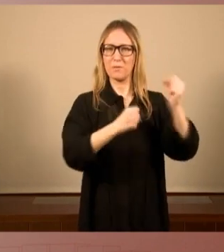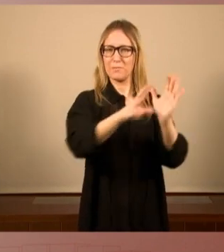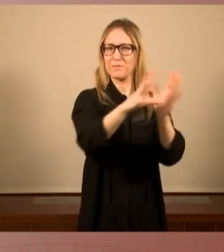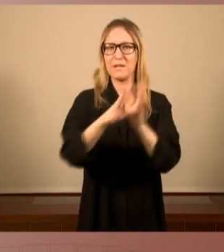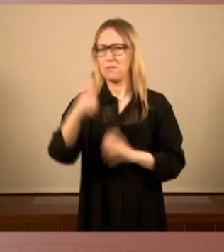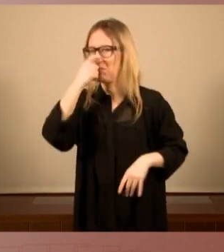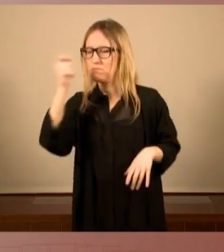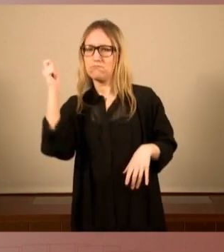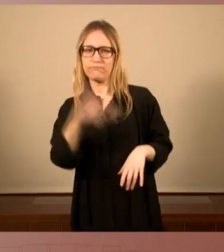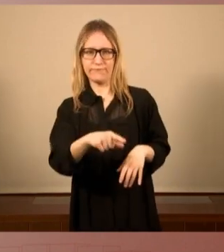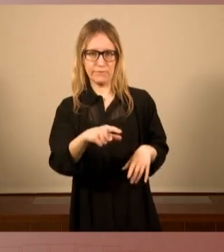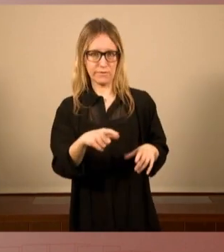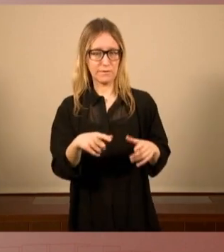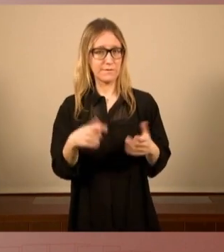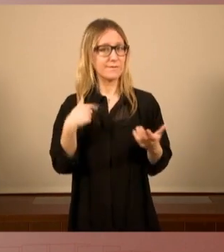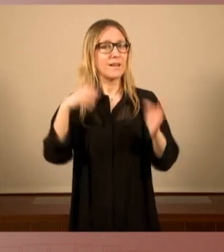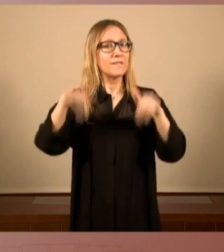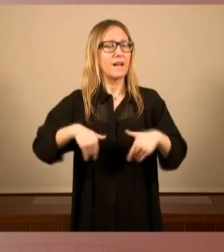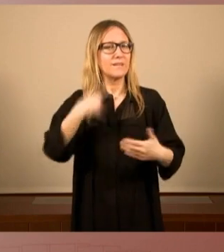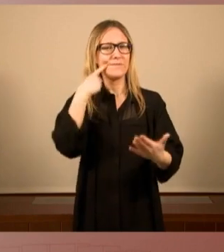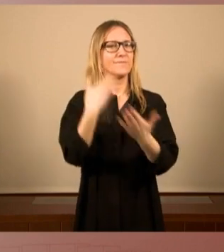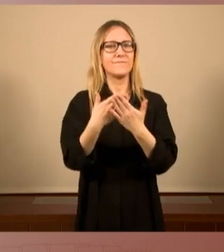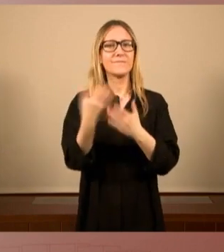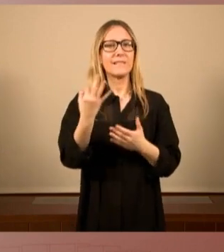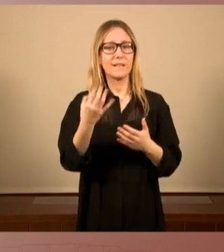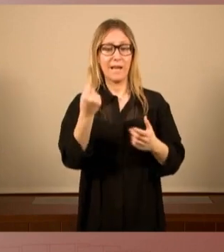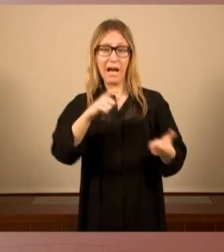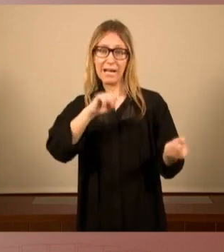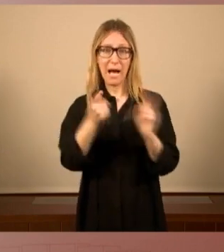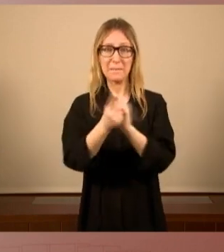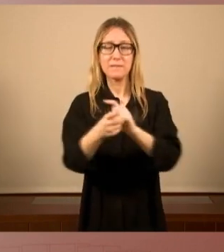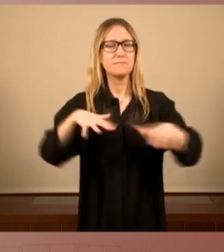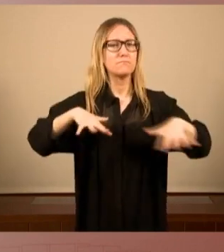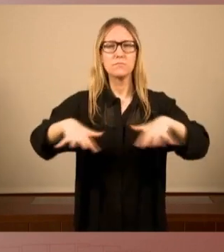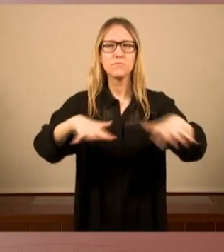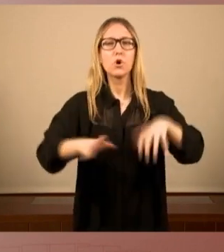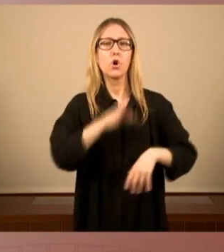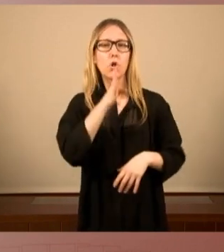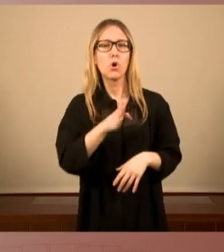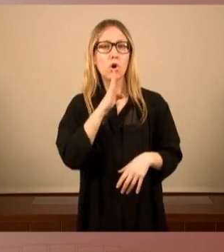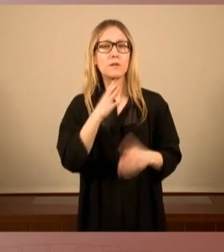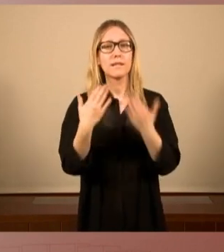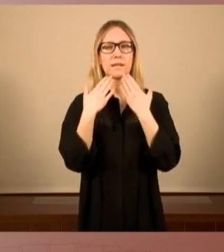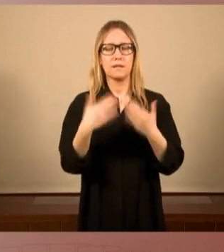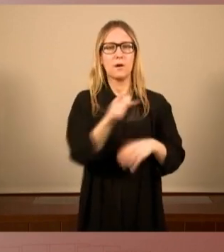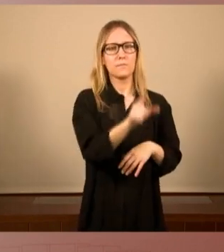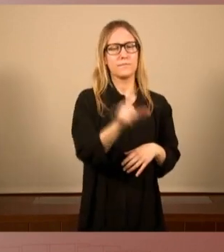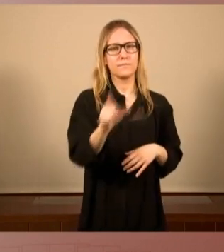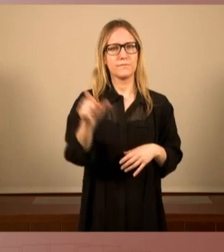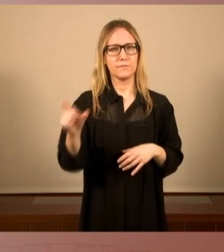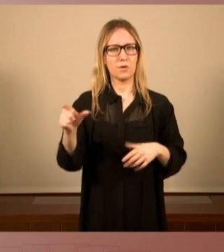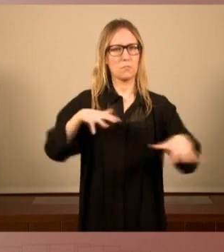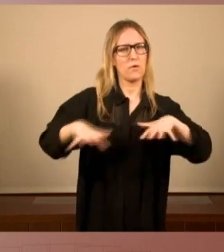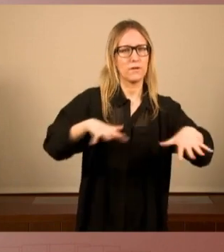vist que sempre on es mouen els canvis és a través de la mobilització popular, a través de l